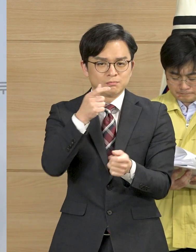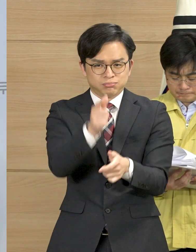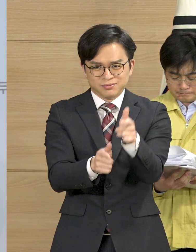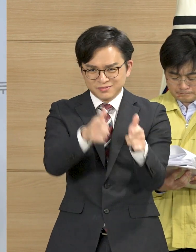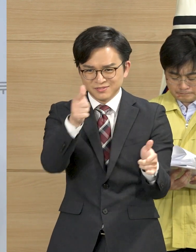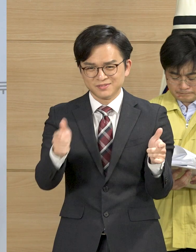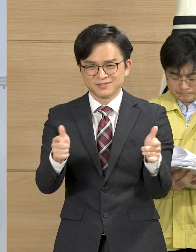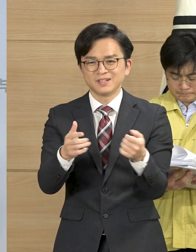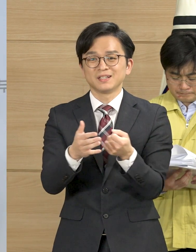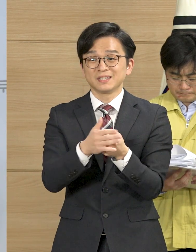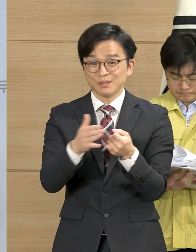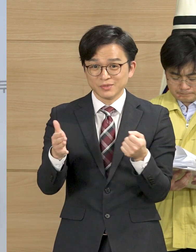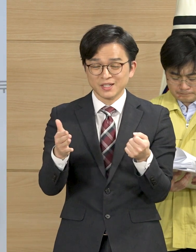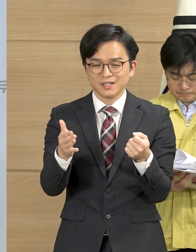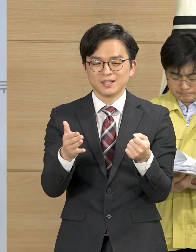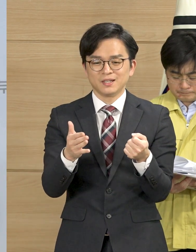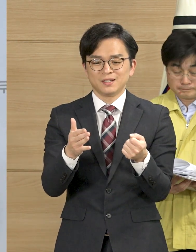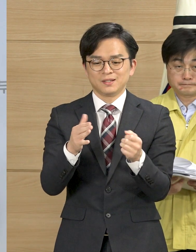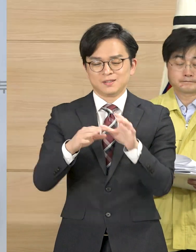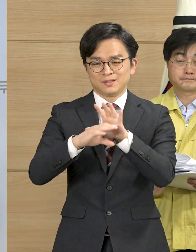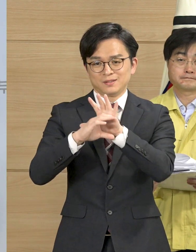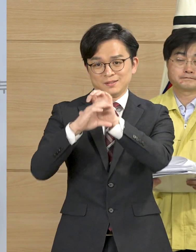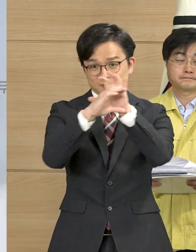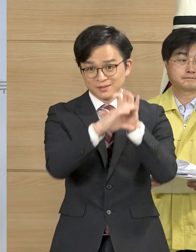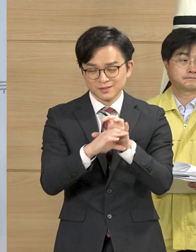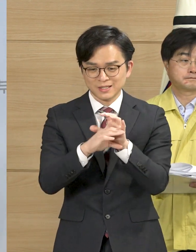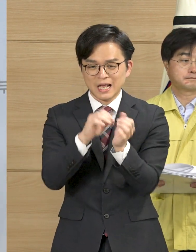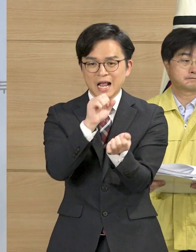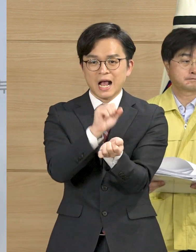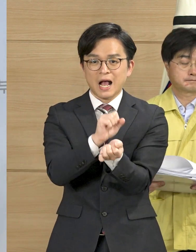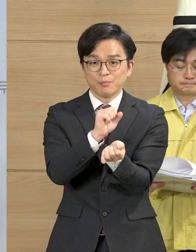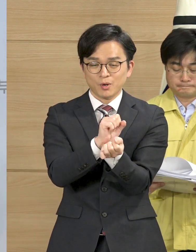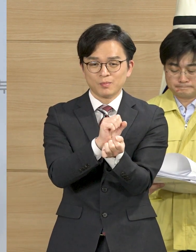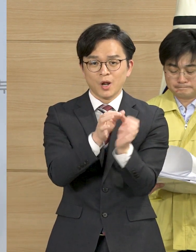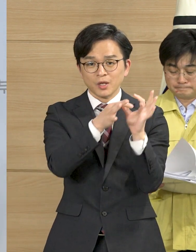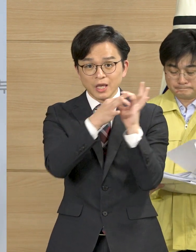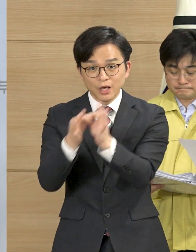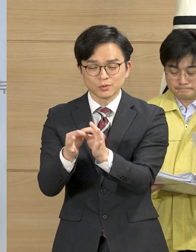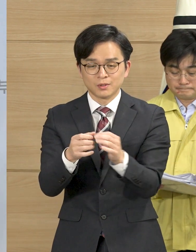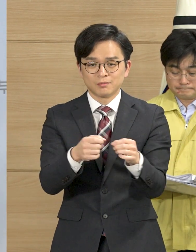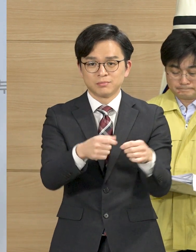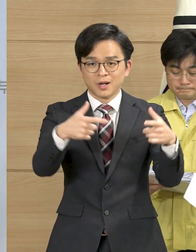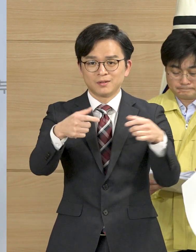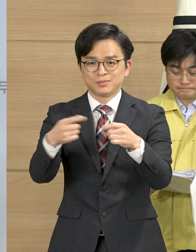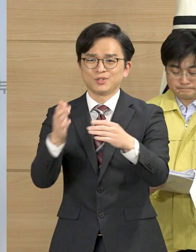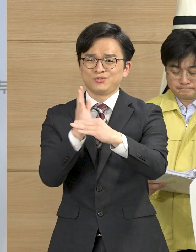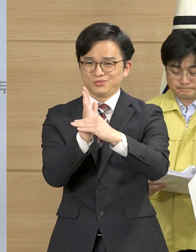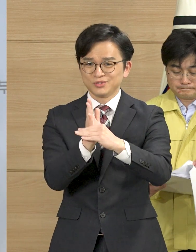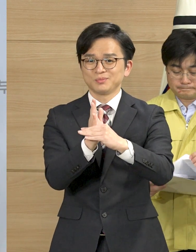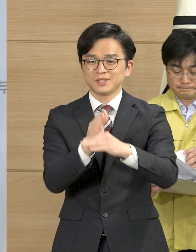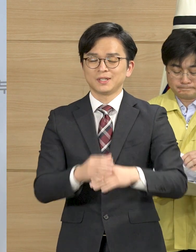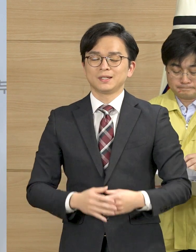다양화되며 제한적 범위 내에서 신종 코로나 바이러스의 감염증이 전파되고 있습니다.